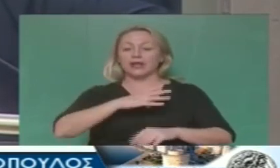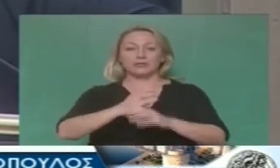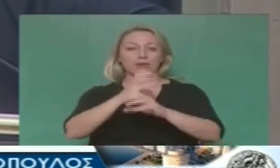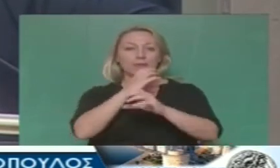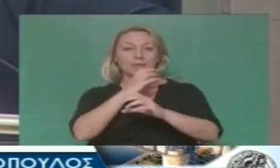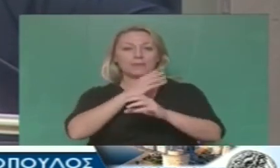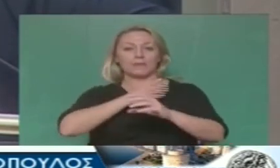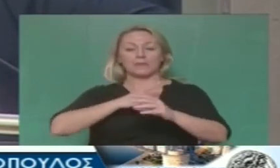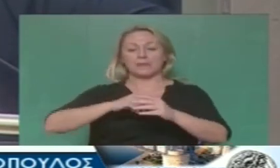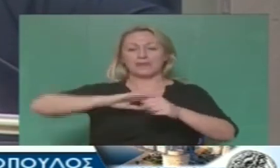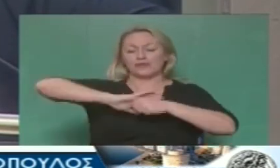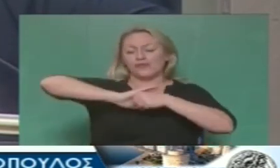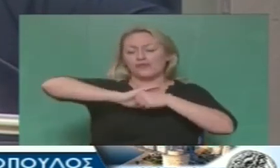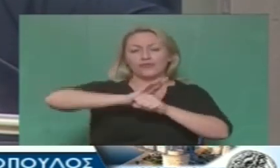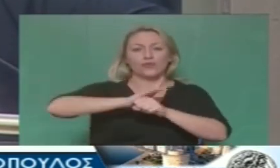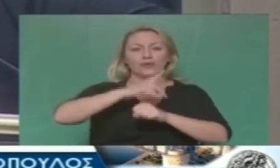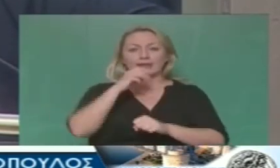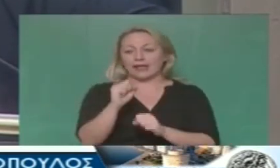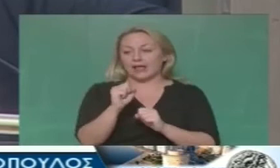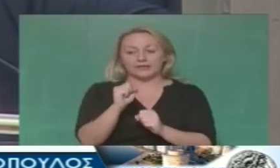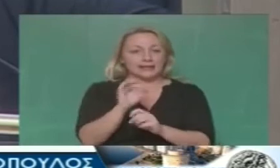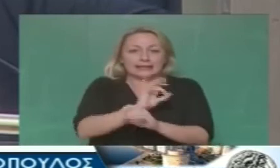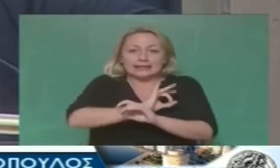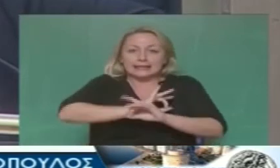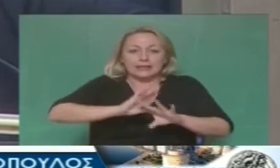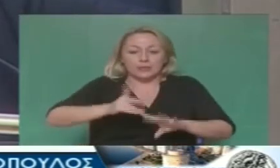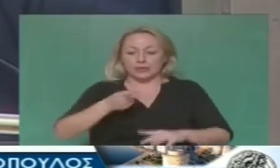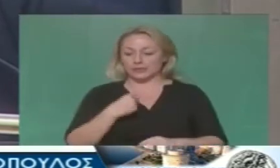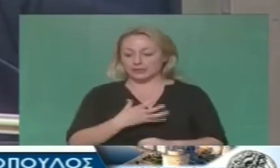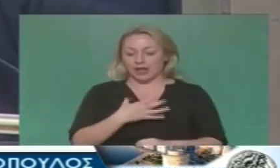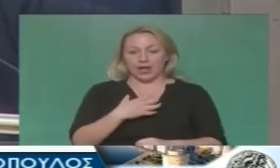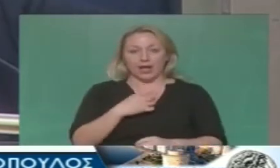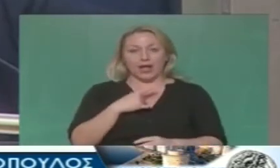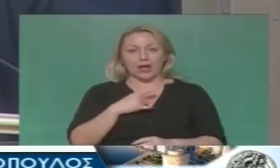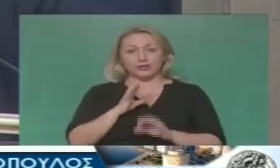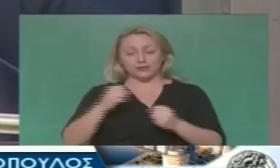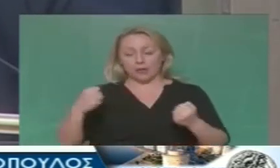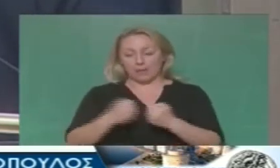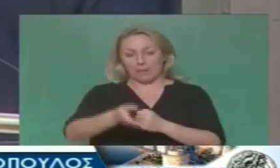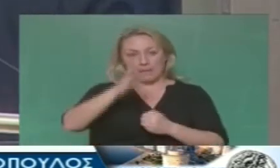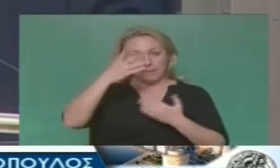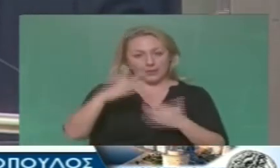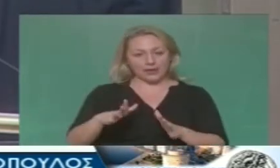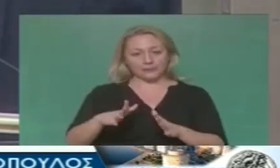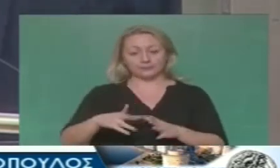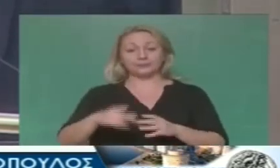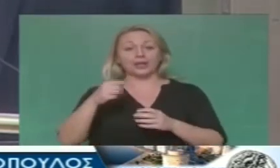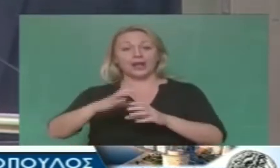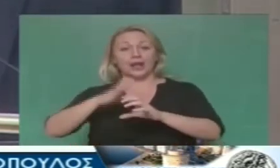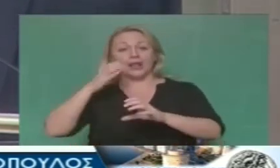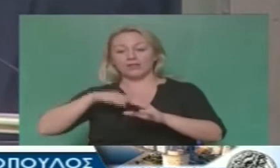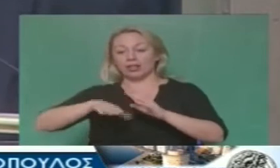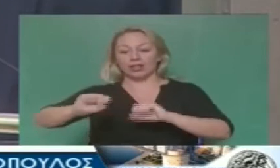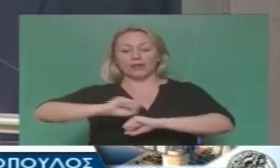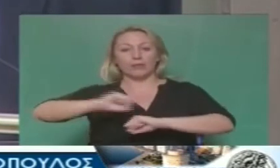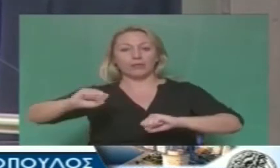συνθήκες τεράστιας ανασφάλειας για τις μετακινήσεις με πάρα πολλά ατυχήματα, με ελεοφορία να μένουν στη μέση να